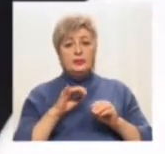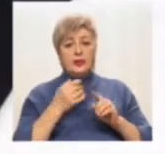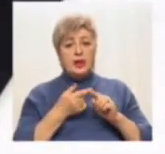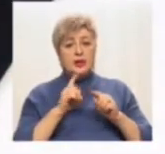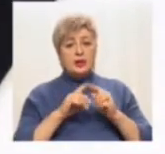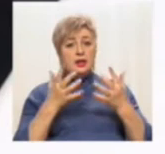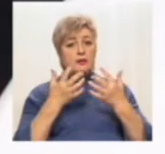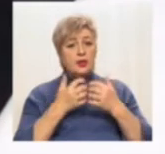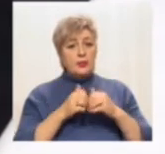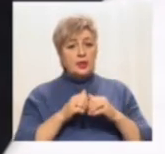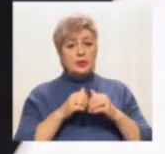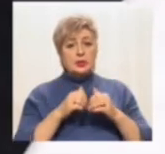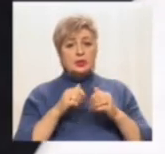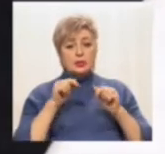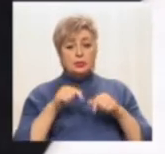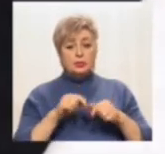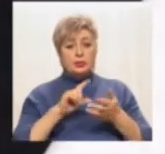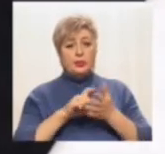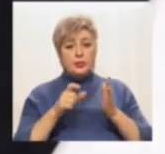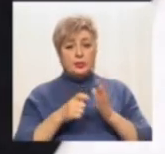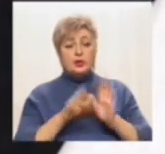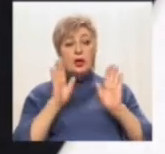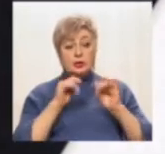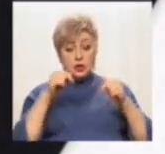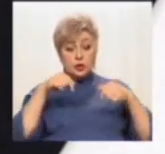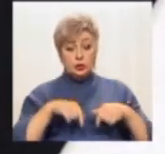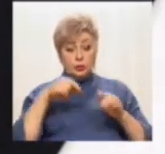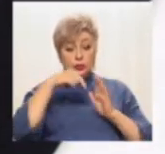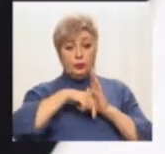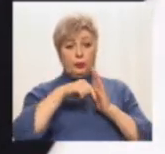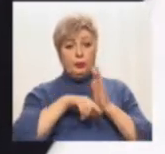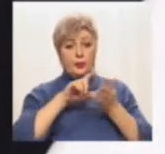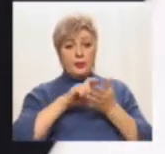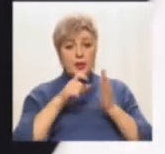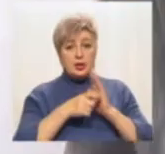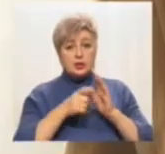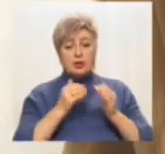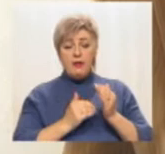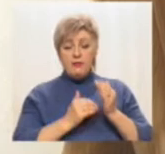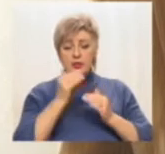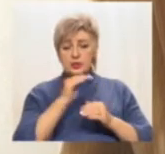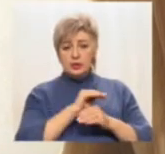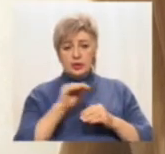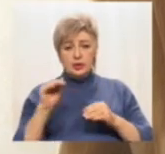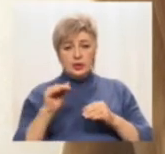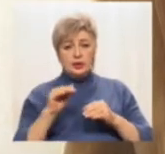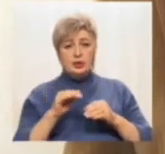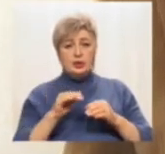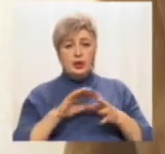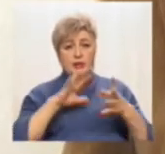які вимірюються зараз тут у приміщенні. І навіть тут у приміщенні ми бачимо такий високий рівень. Загально ЕН2 є